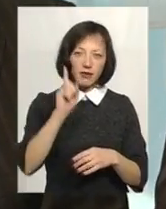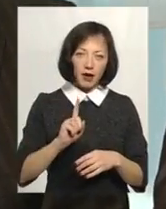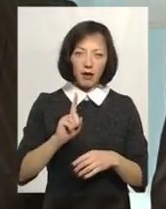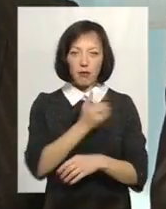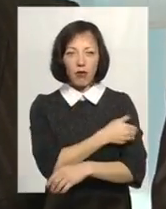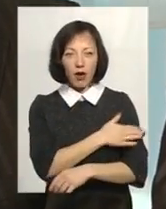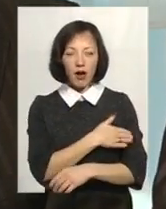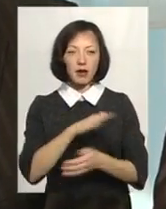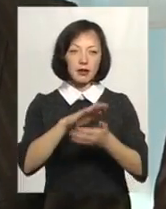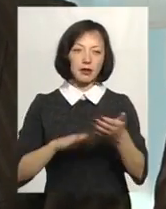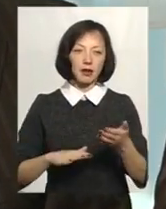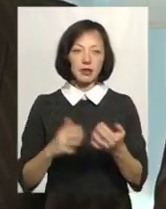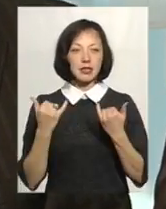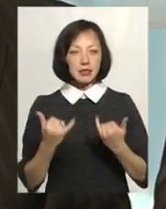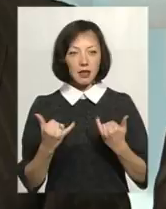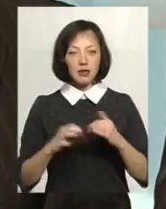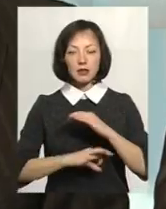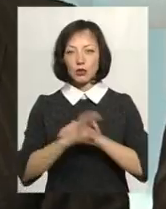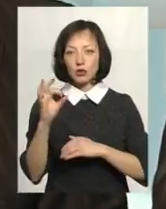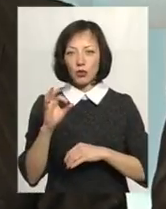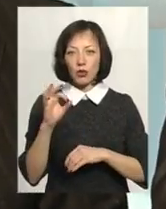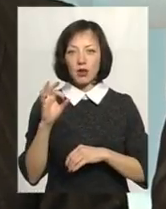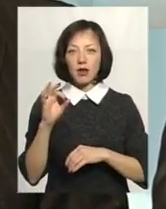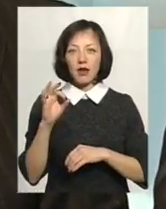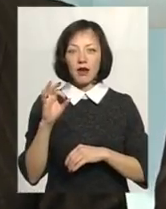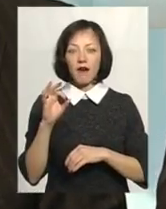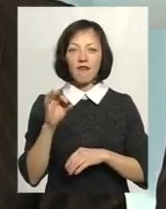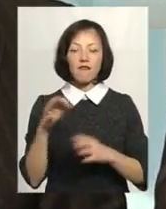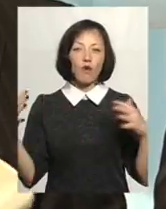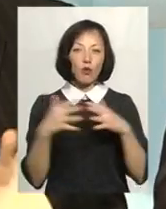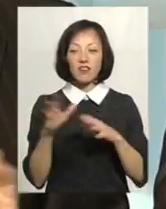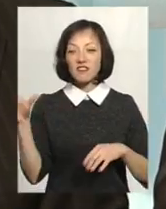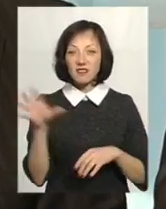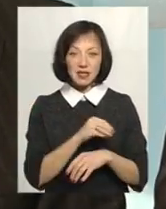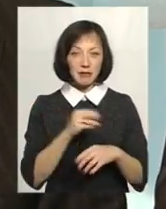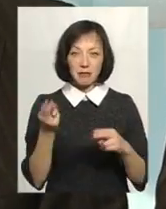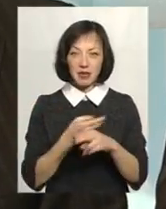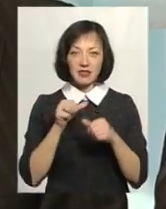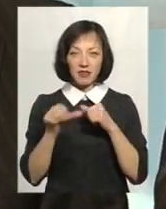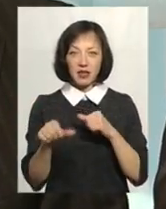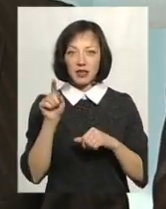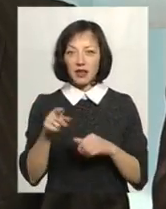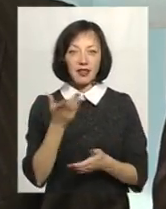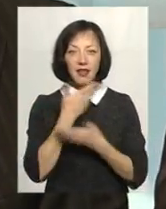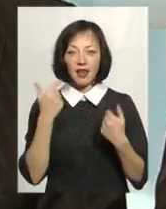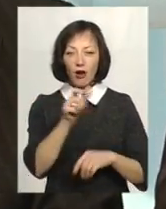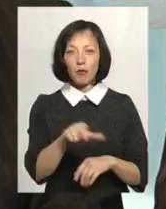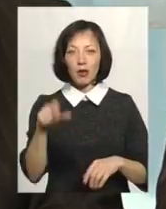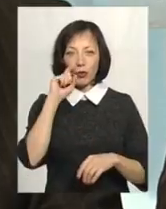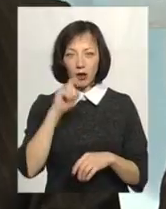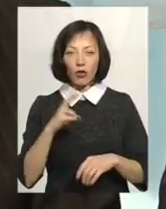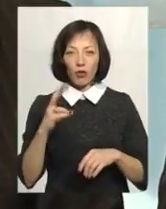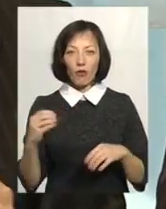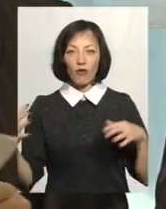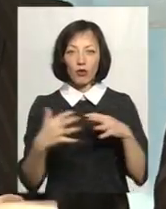поляками і так далі, тому подібне. Зараз на Сході воюють всі, без винятку, причому воюють навіть ті, які не є громадянами України, але вони